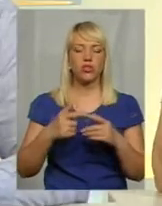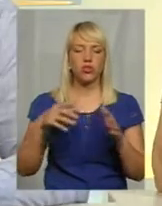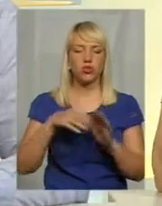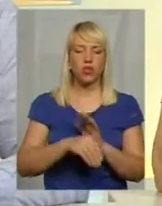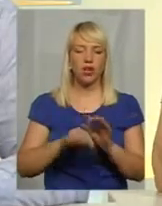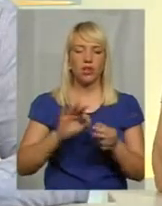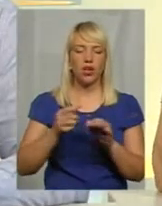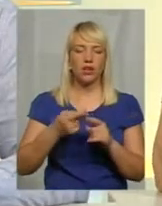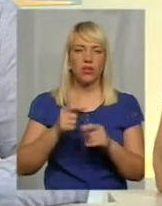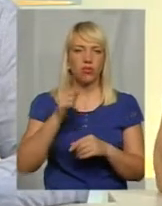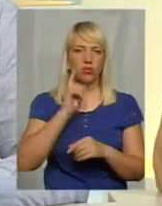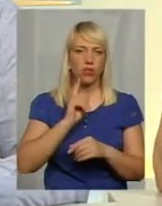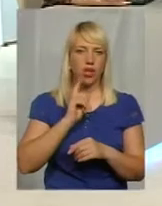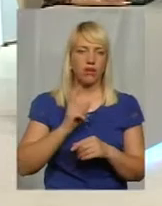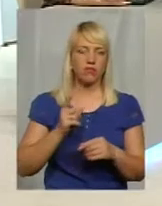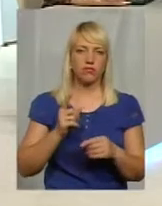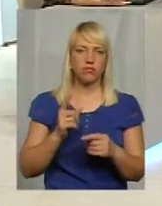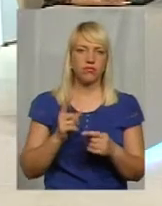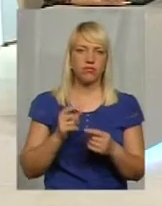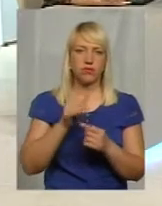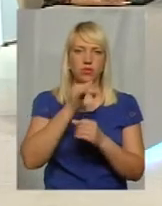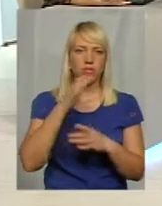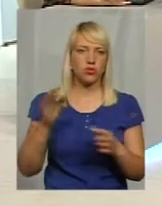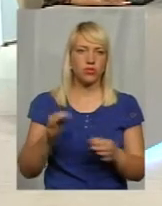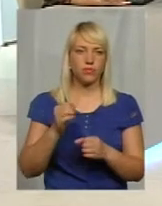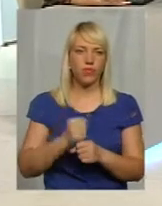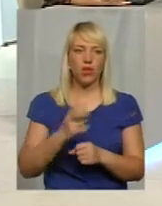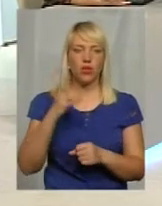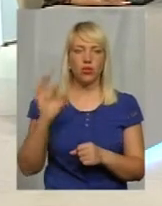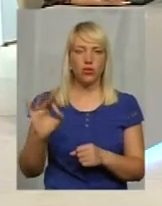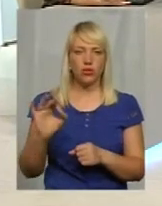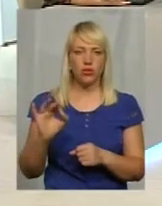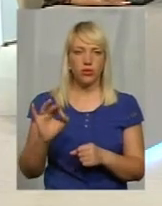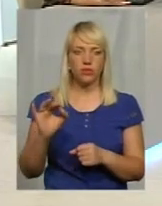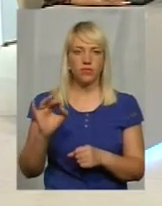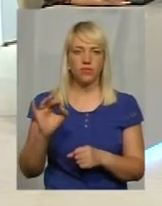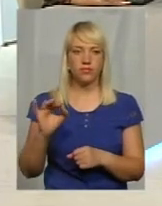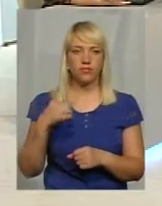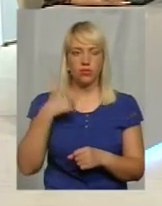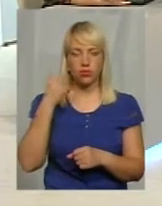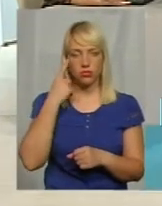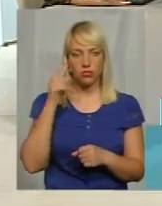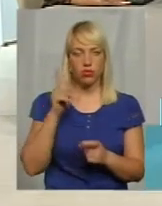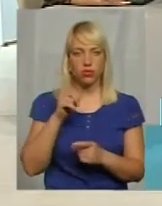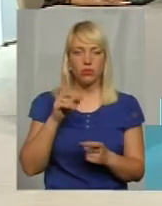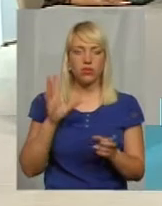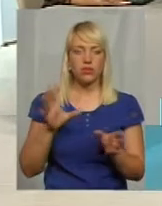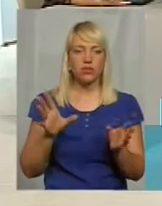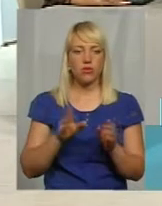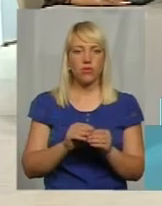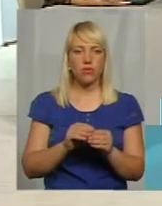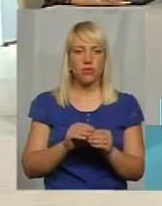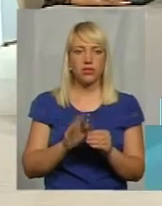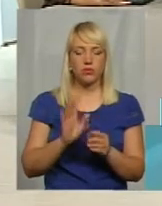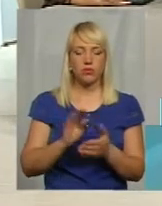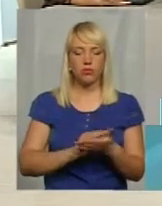замкнутий крут, який ми розорвати не можемо. Але я думаю, що ми не будем, Владимир Юрьевич, я думаю, що совместно будемо опять писати